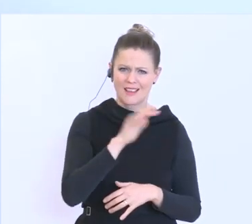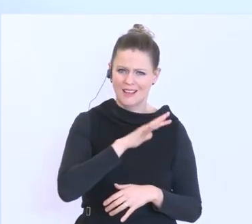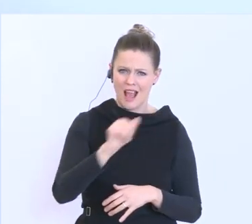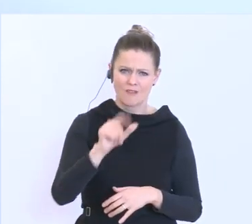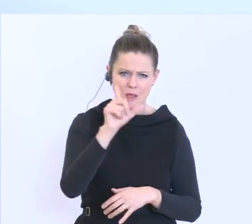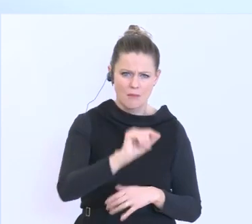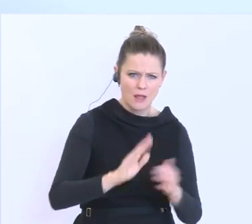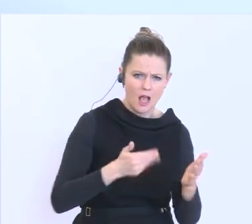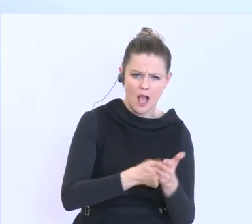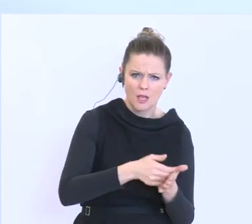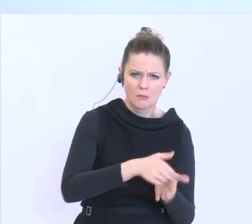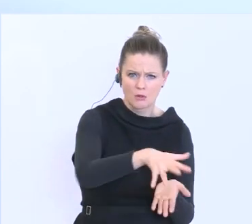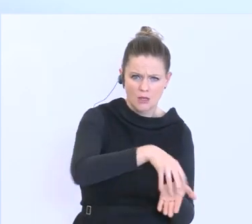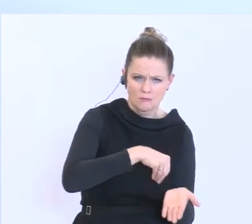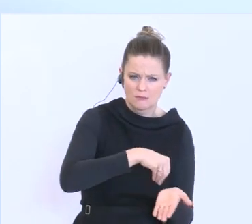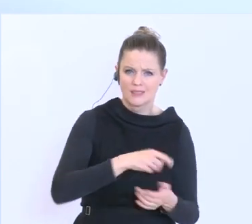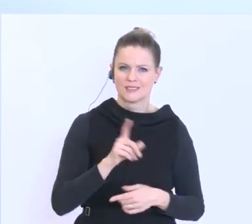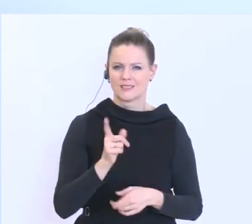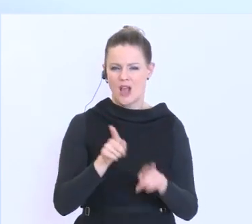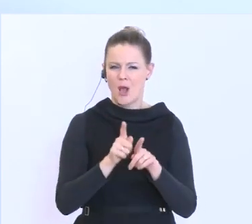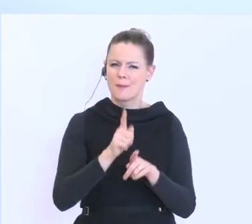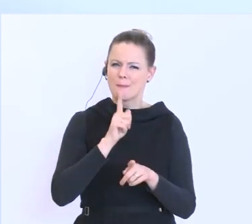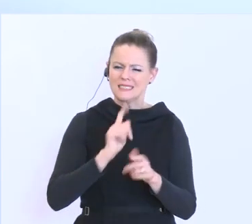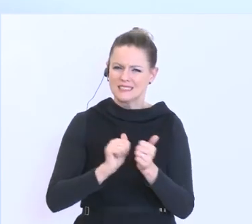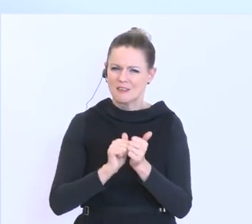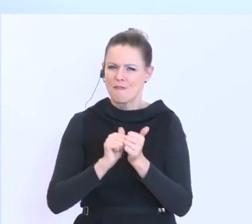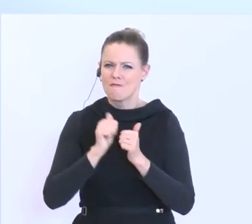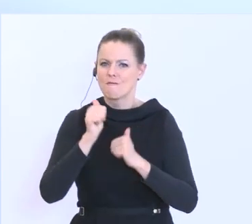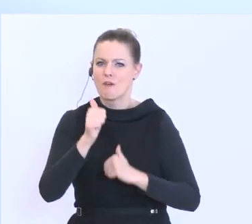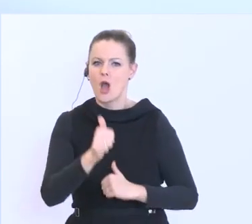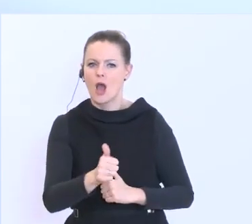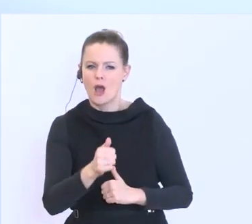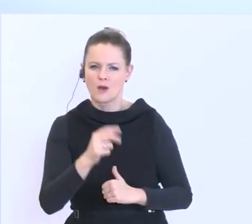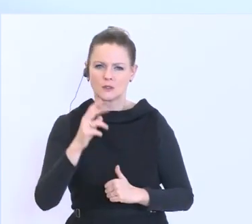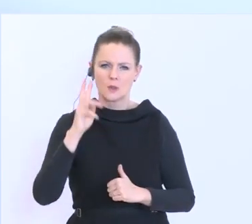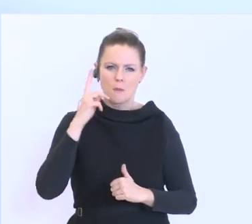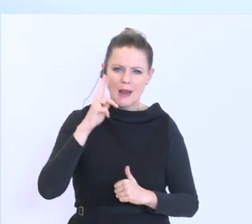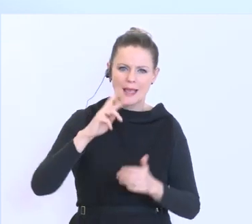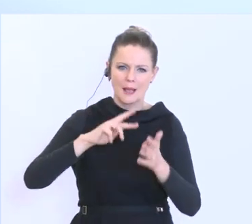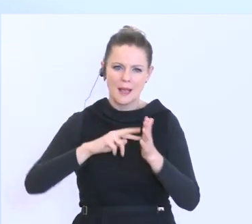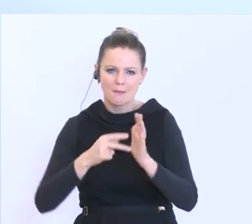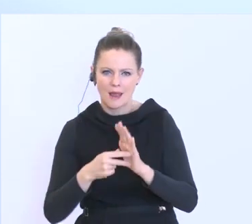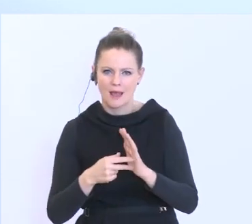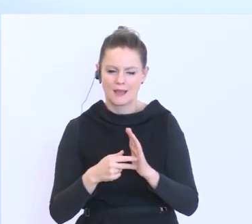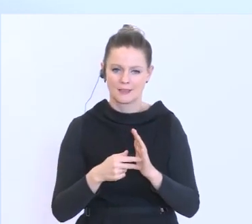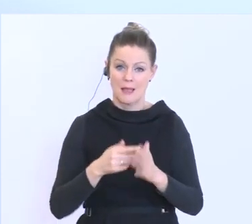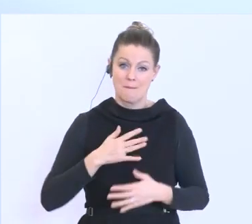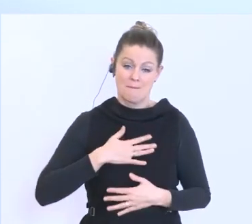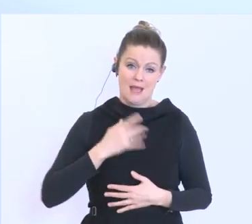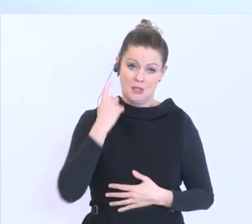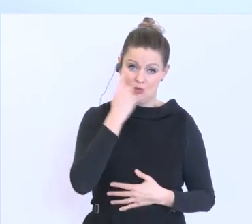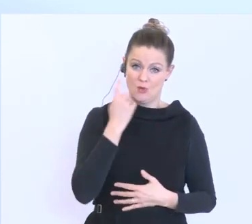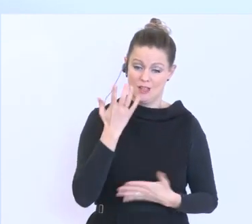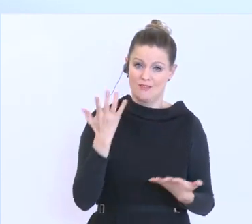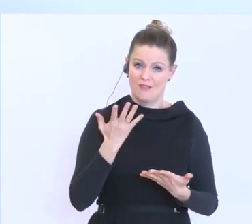hinterherlaufen, sondern manchmal eben auch ein bisschen vorausschauend zu denken und zu planen. Meine Sorge ist zum Teil